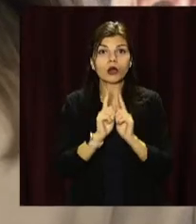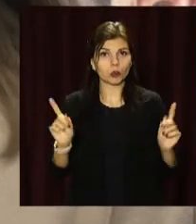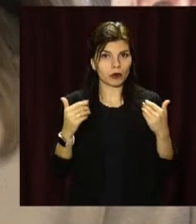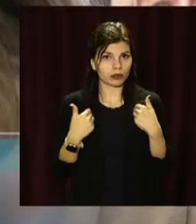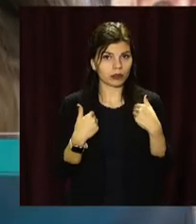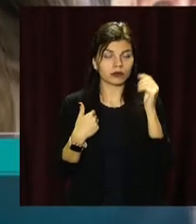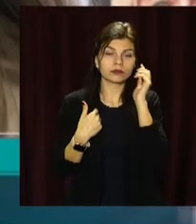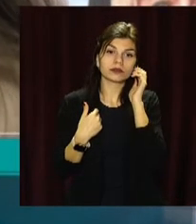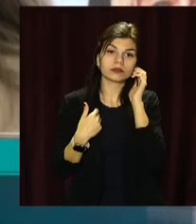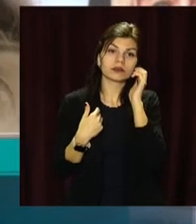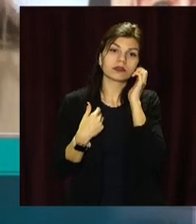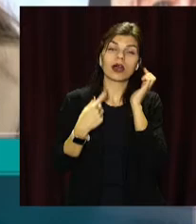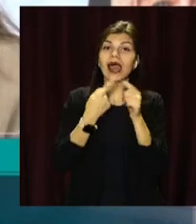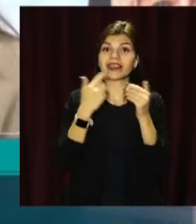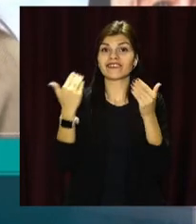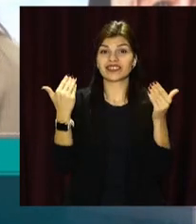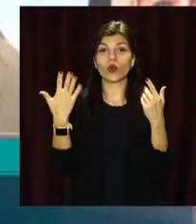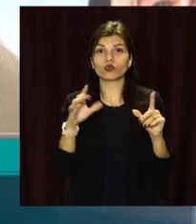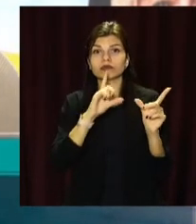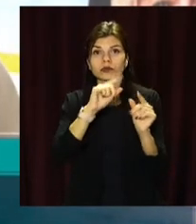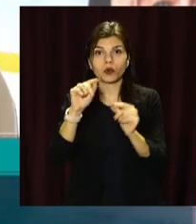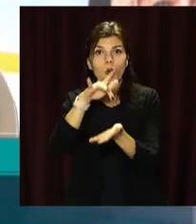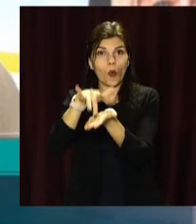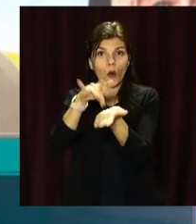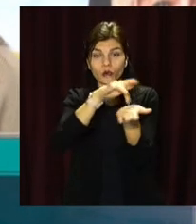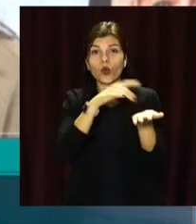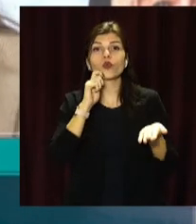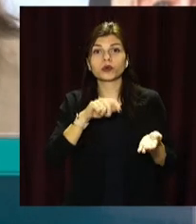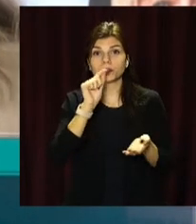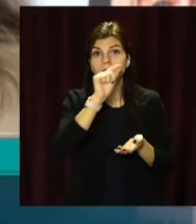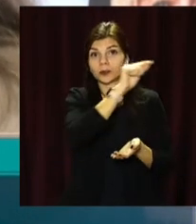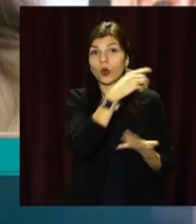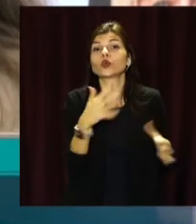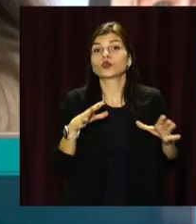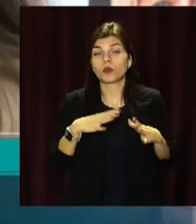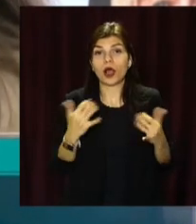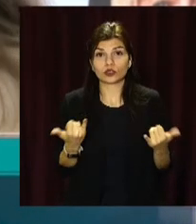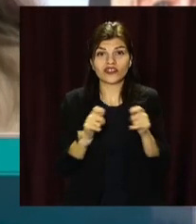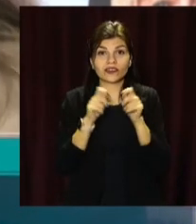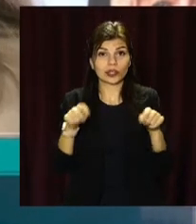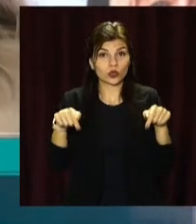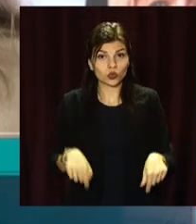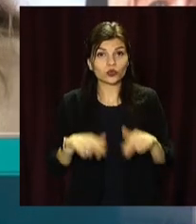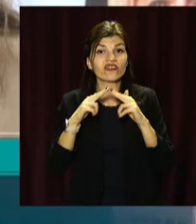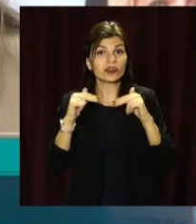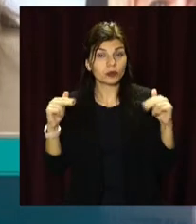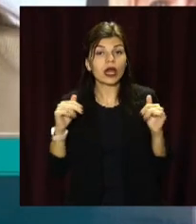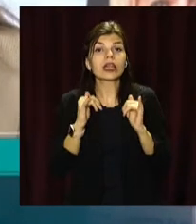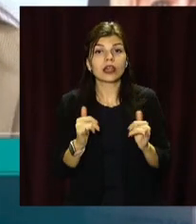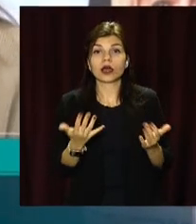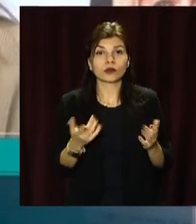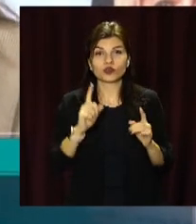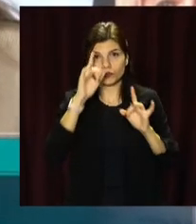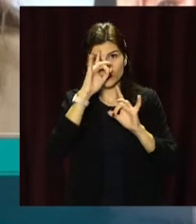я». Ця виставка вже побувала в багатьох містах України, і сьогодні ми її відкриваємо тут для того, щоб